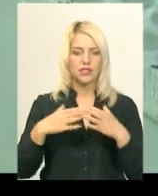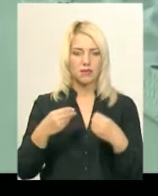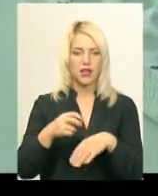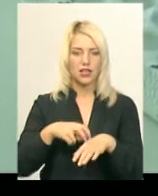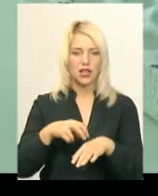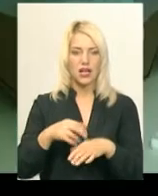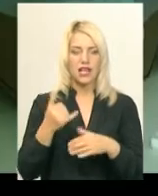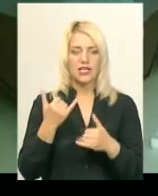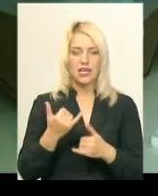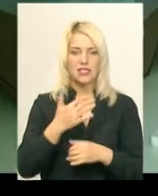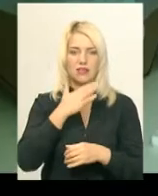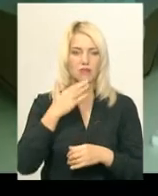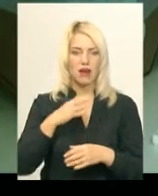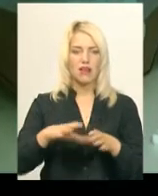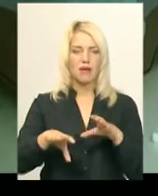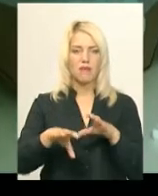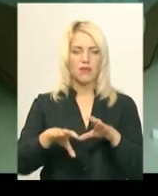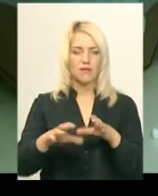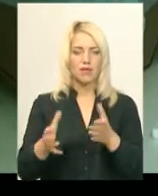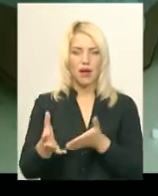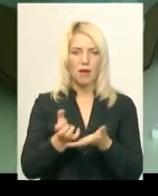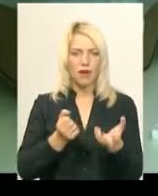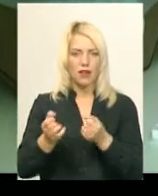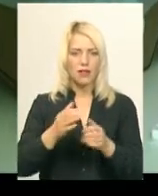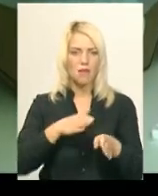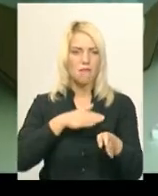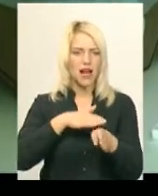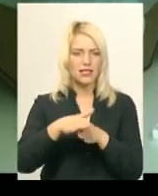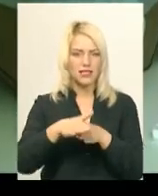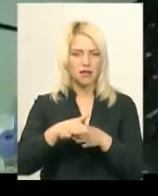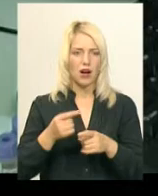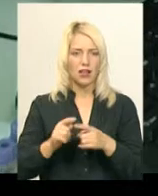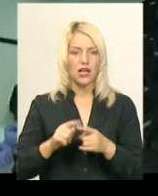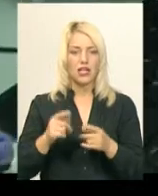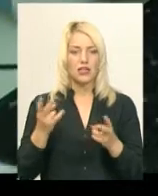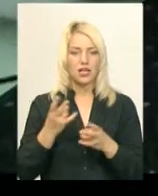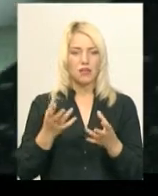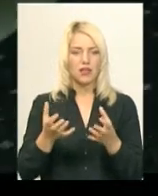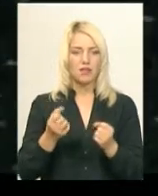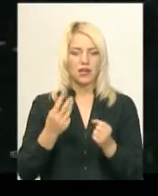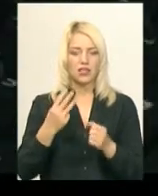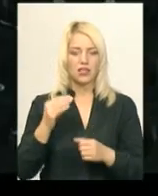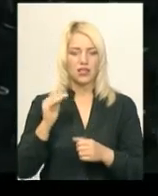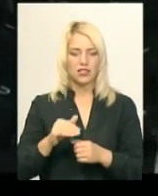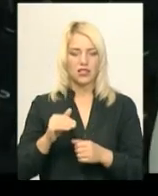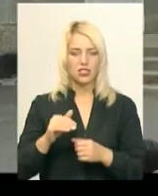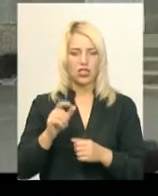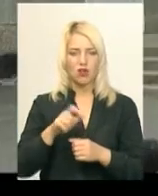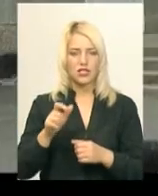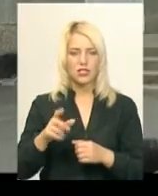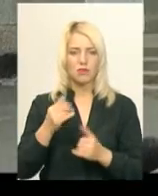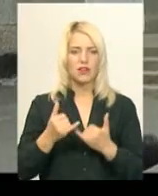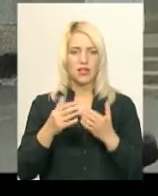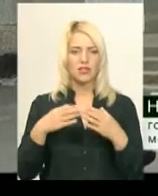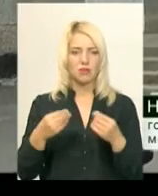наразі не набрав максимальної кількості пацієнтів, яку може обслуговувати. Для терапевта це, нагадаю, 2000 осіб, для сімейного лікаря – 1800. Ось